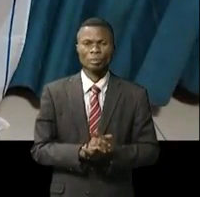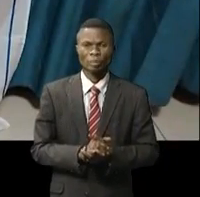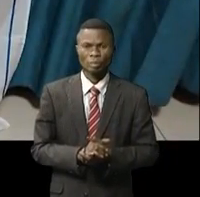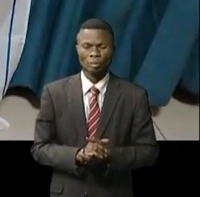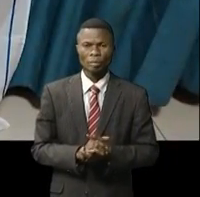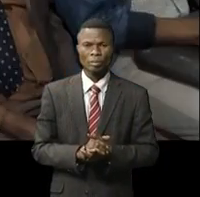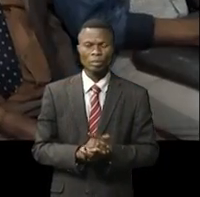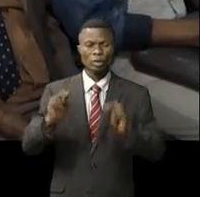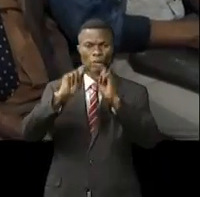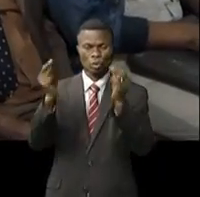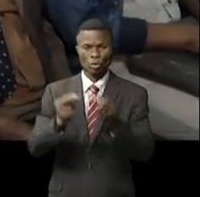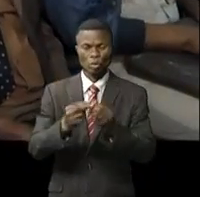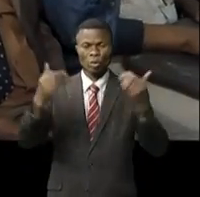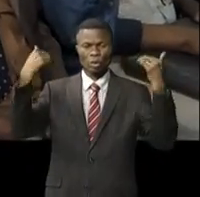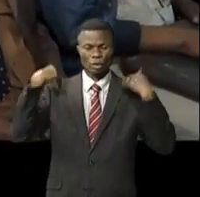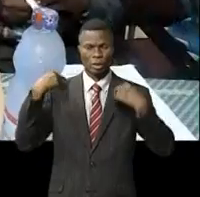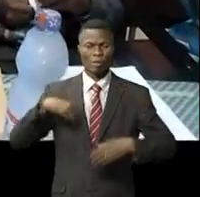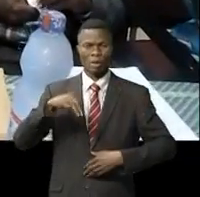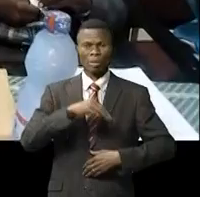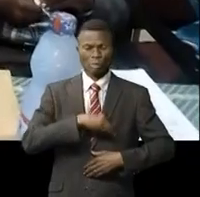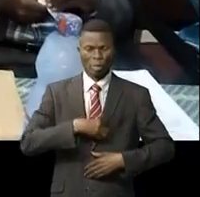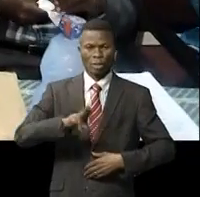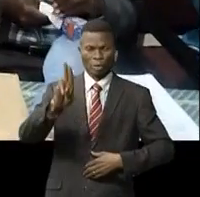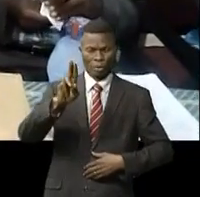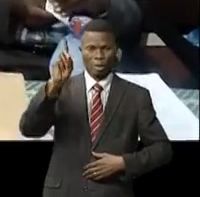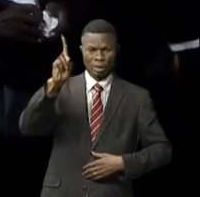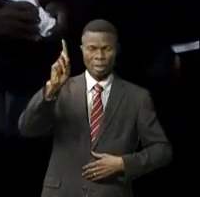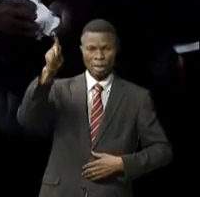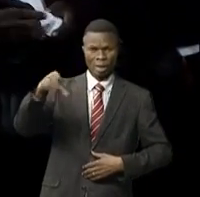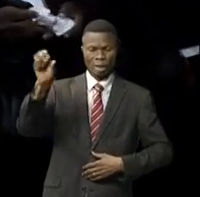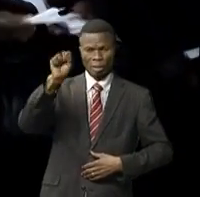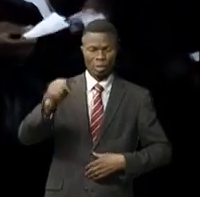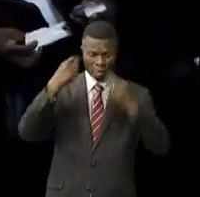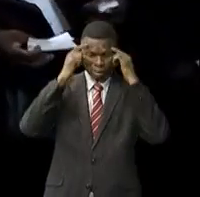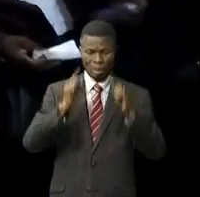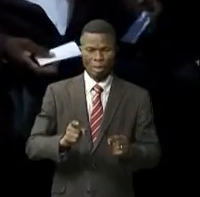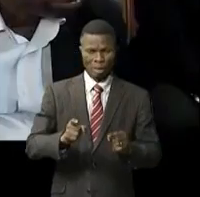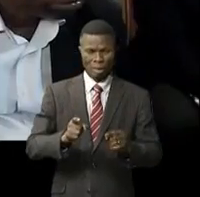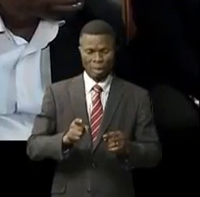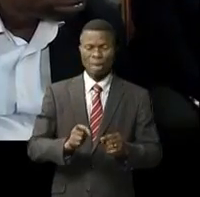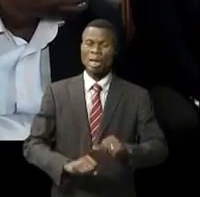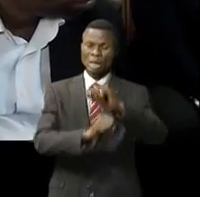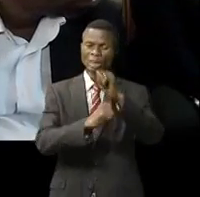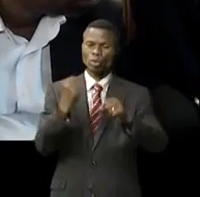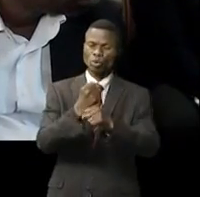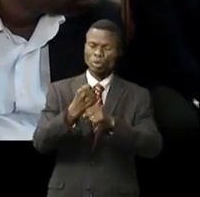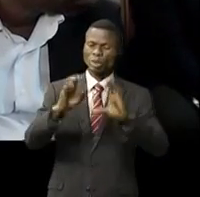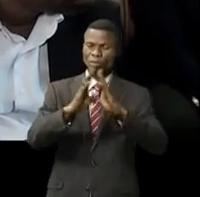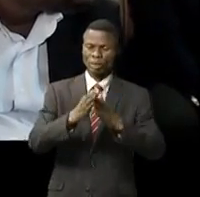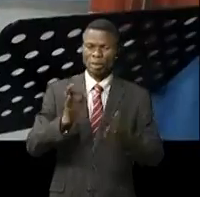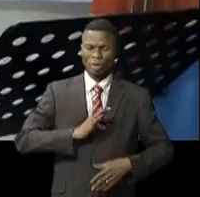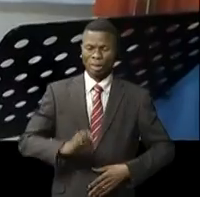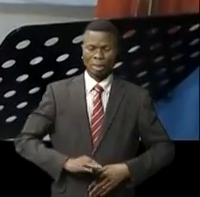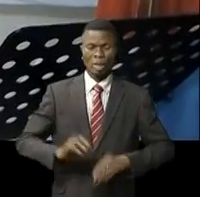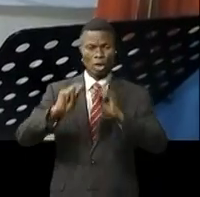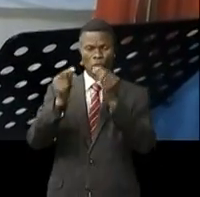les collectifs les des cadres et membres de l'union pour la démocratie et les progrès social et des pestes déterminés à soutenir les actions du président de République cette stratégie